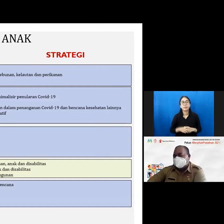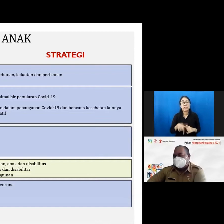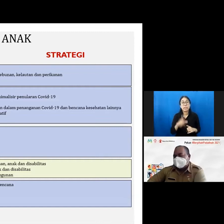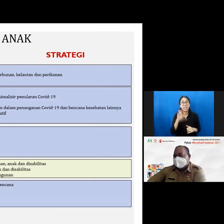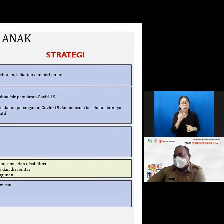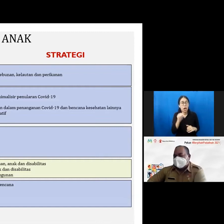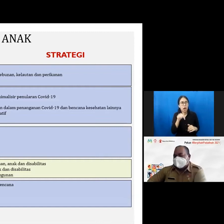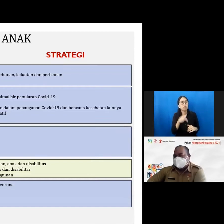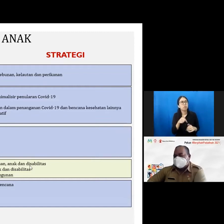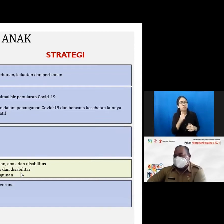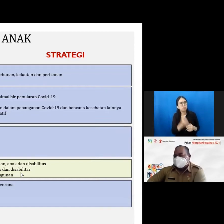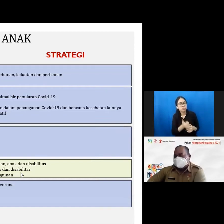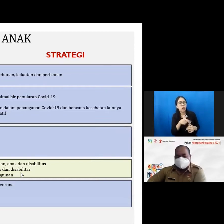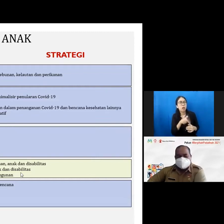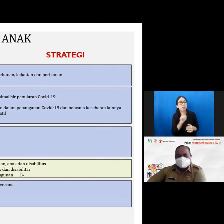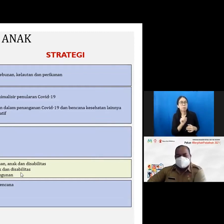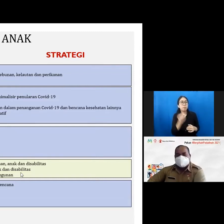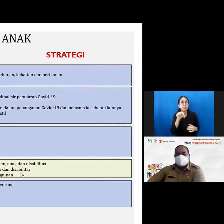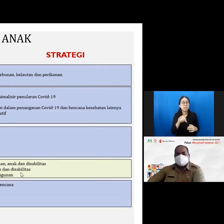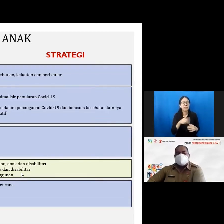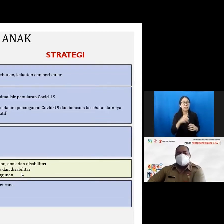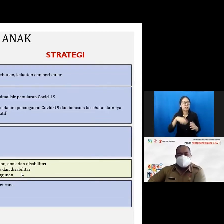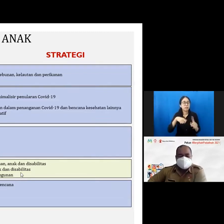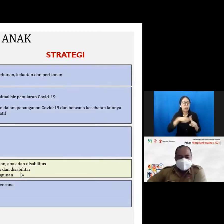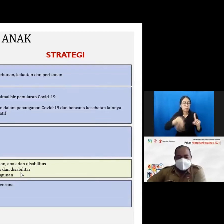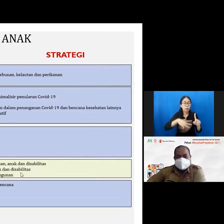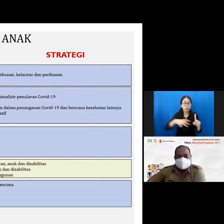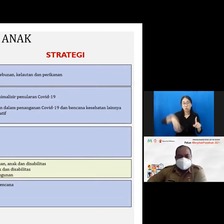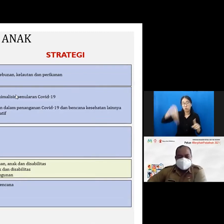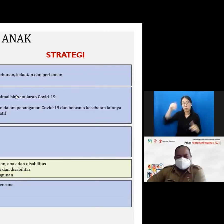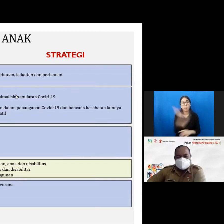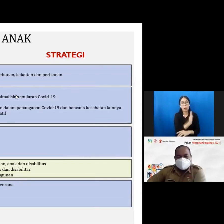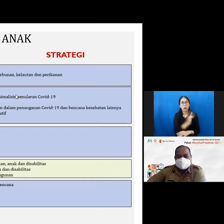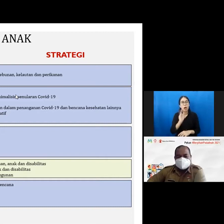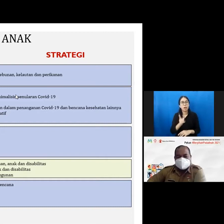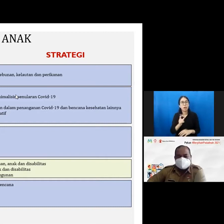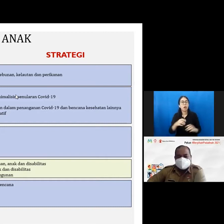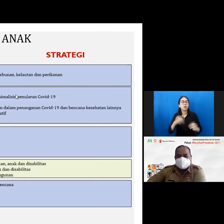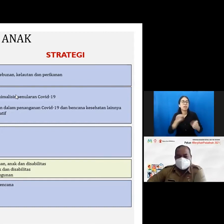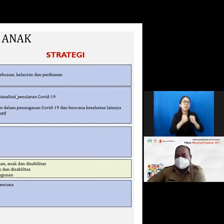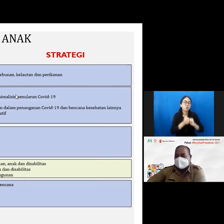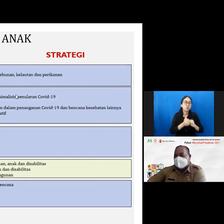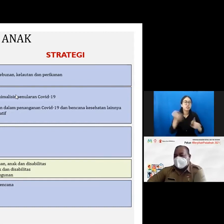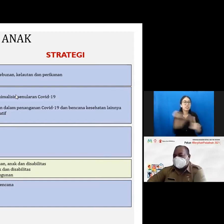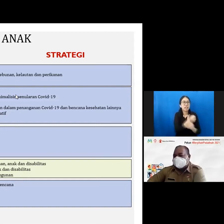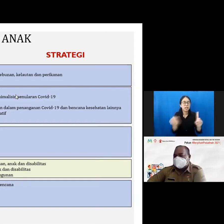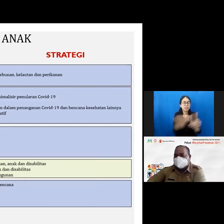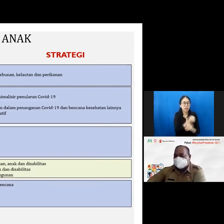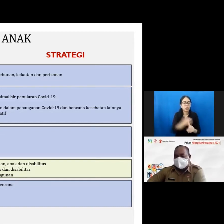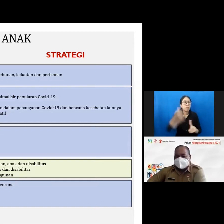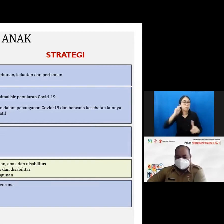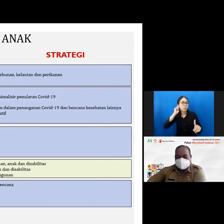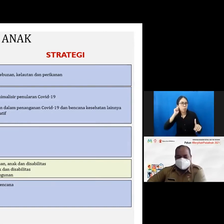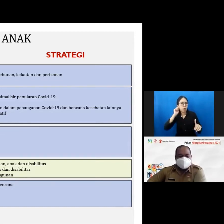di Kabupaten Sumba Barat masih ditemukan adanya kasus kekerasan terhadap perempuan anak